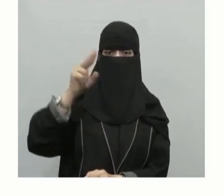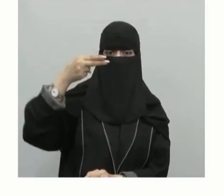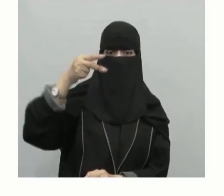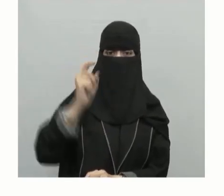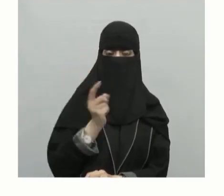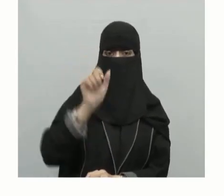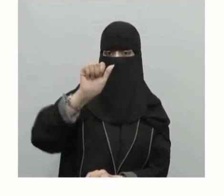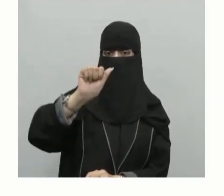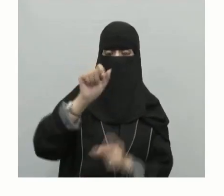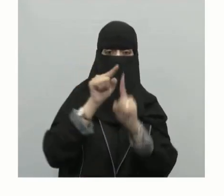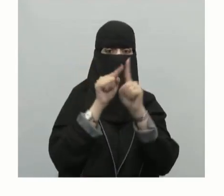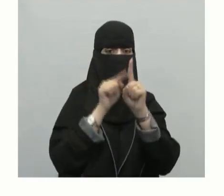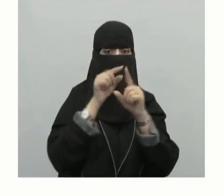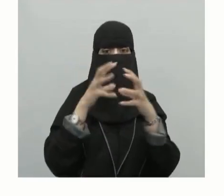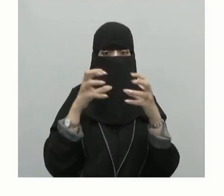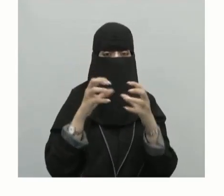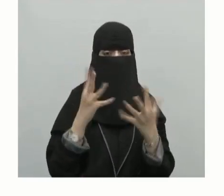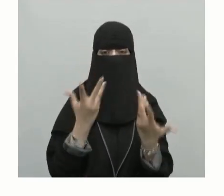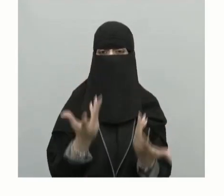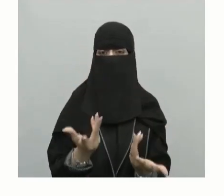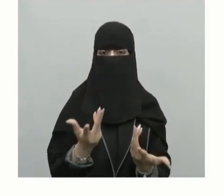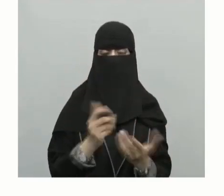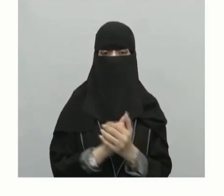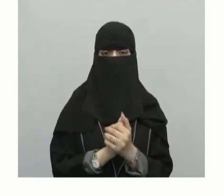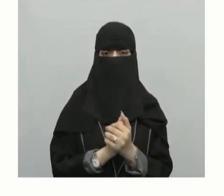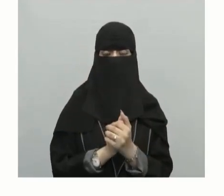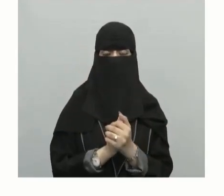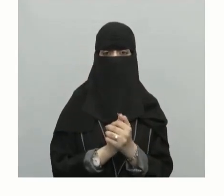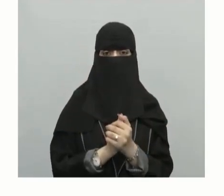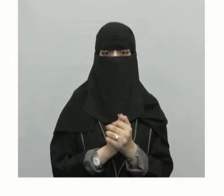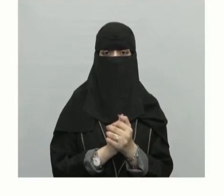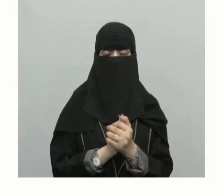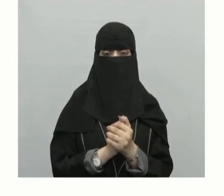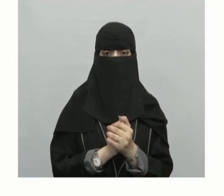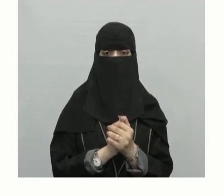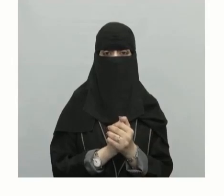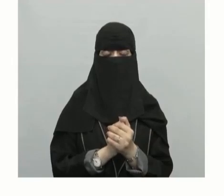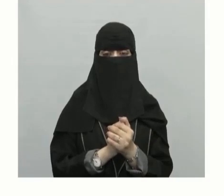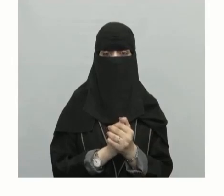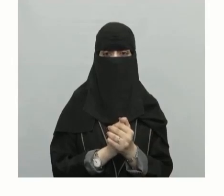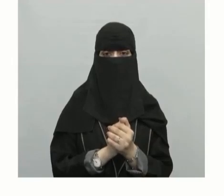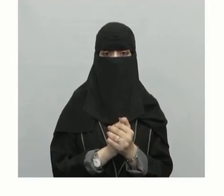عرفوا دوائر العرض